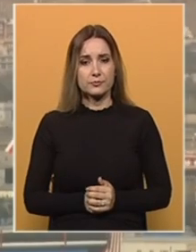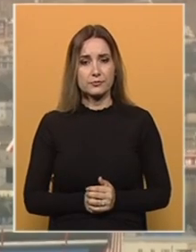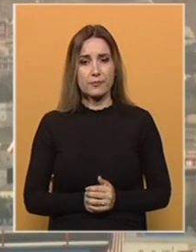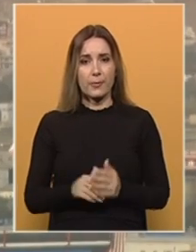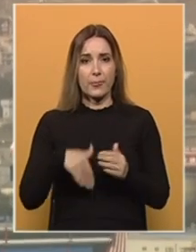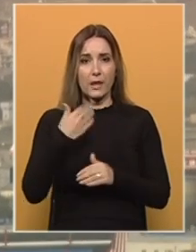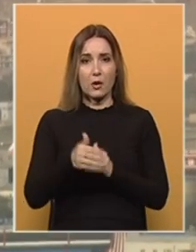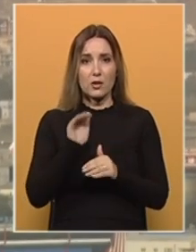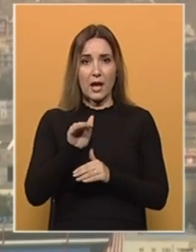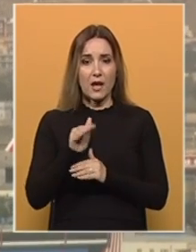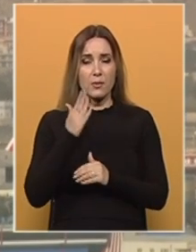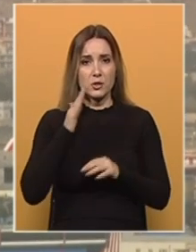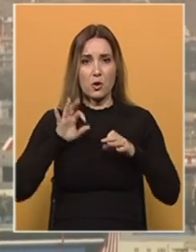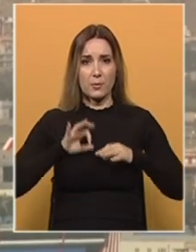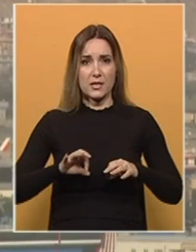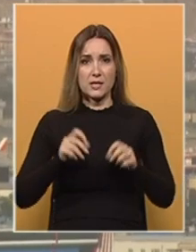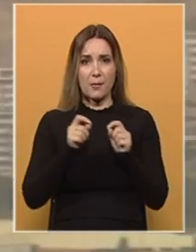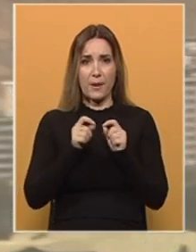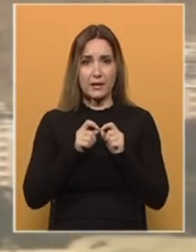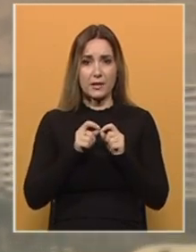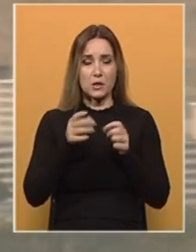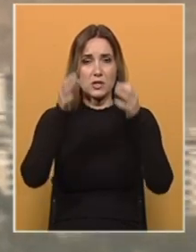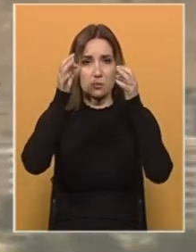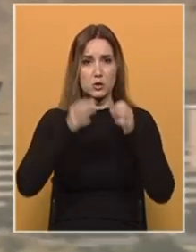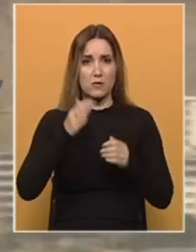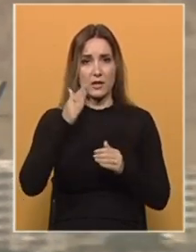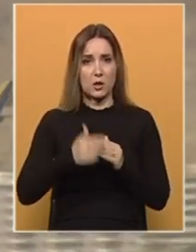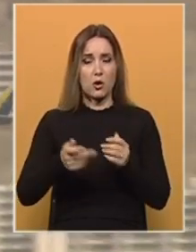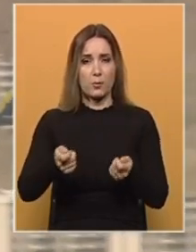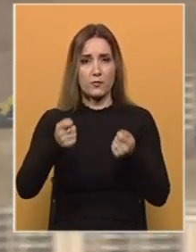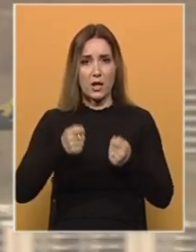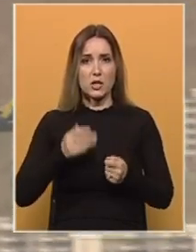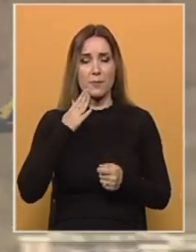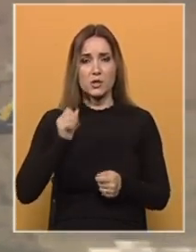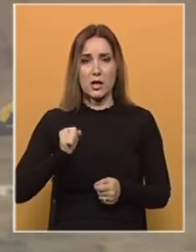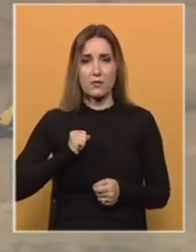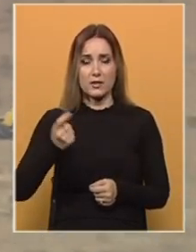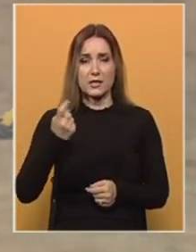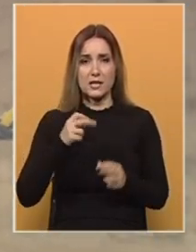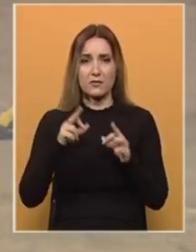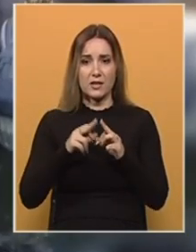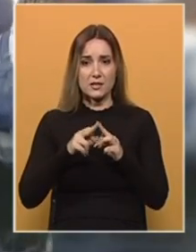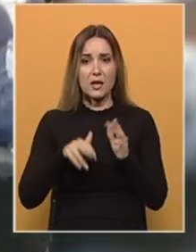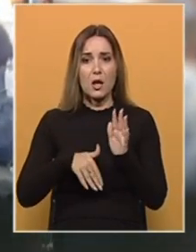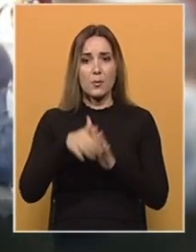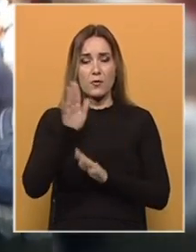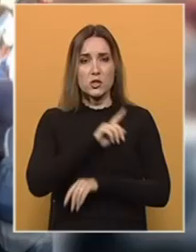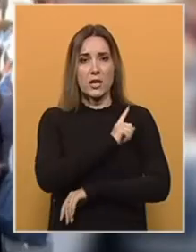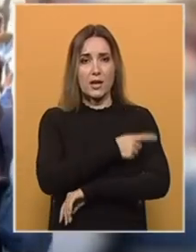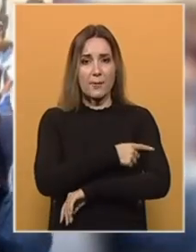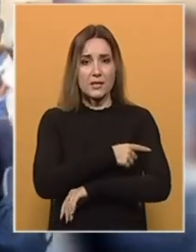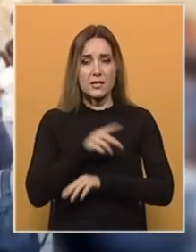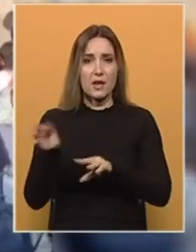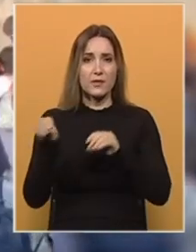Nakon najava američkog predsjednika Joe Bidena da će ispoštovati rok za povlačenje američke vojske iz Afganistana, povećani su kapaciteti za